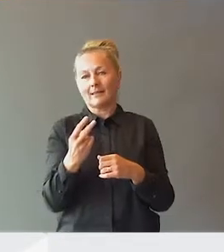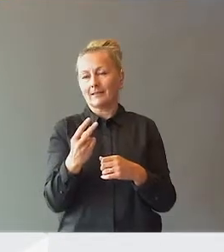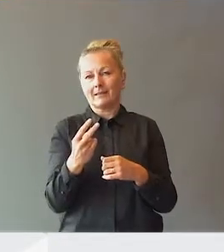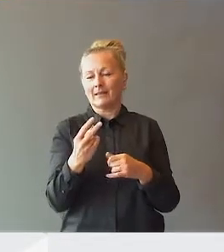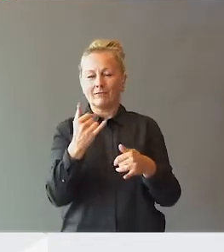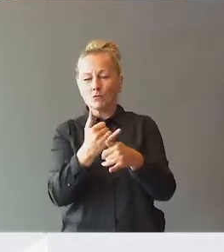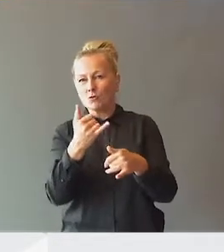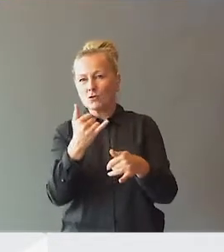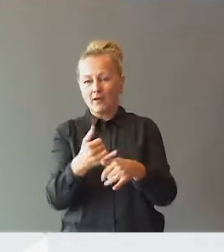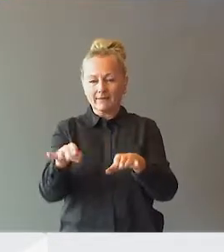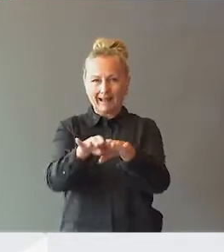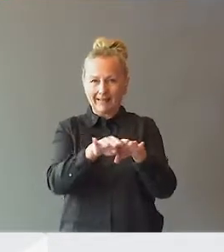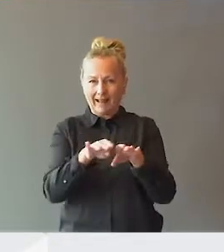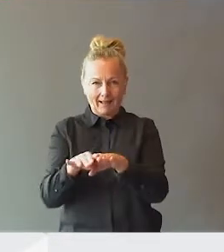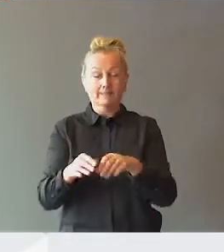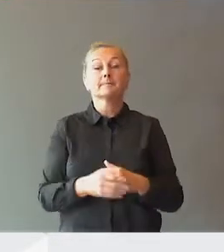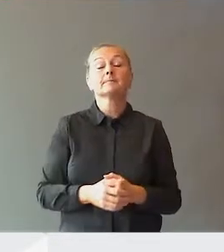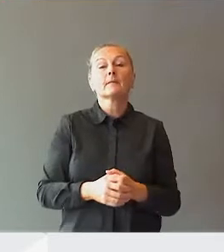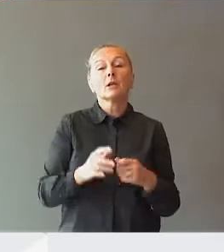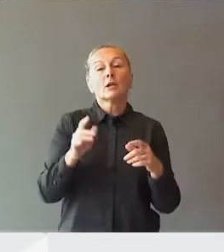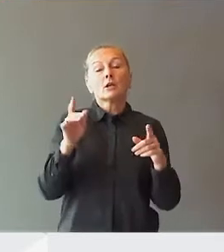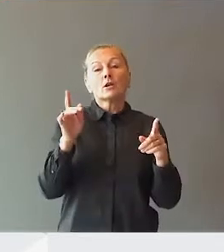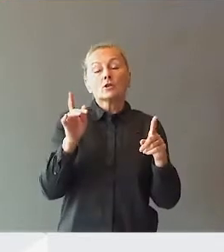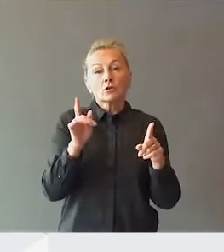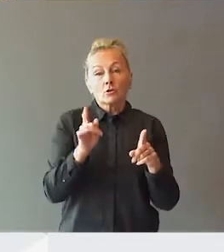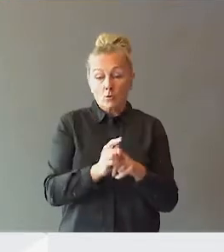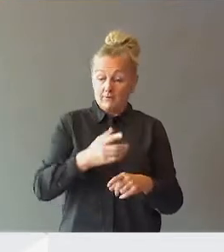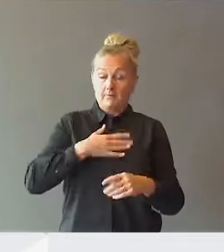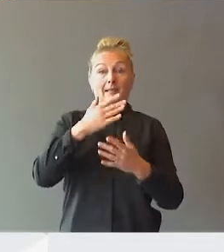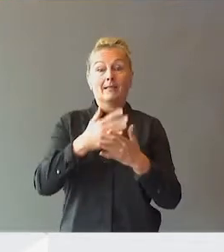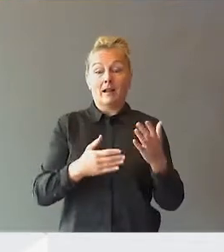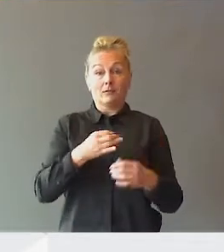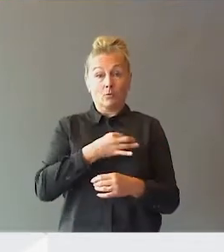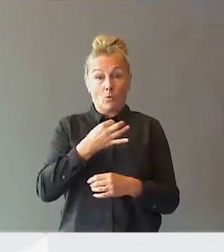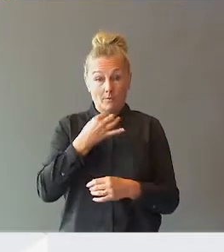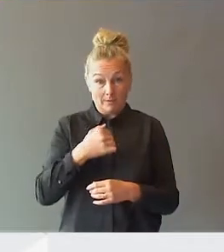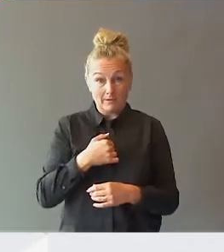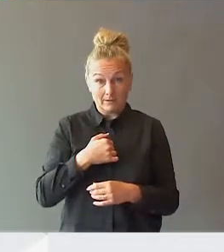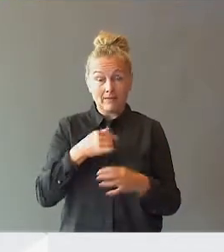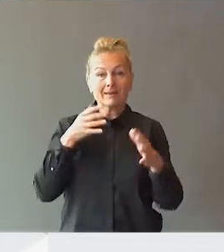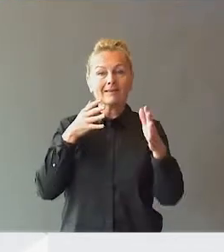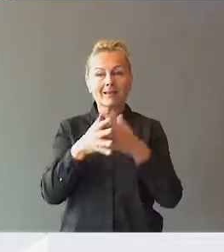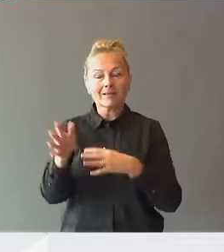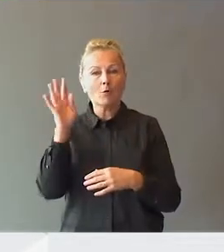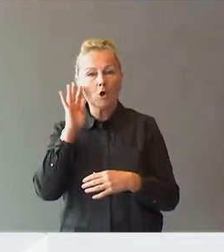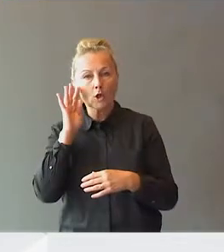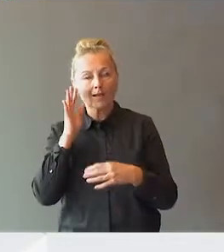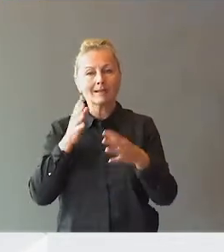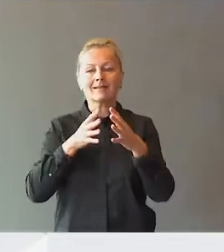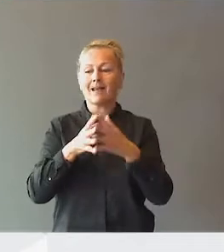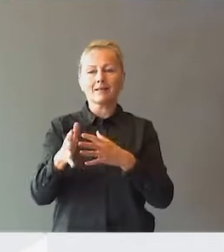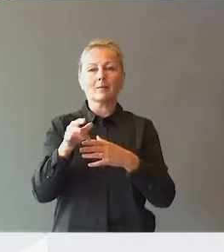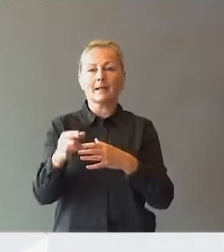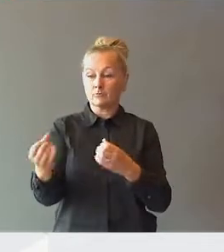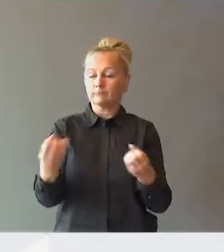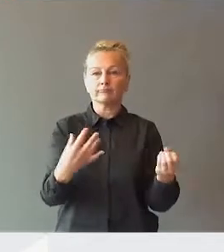hvordan man skal rettelegge det. Så for min del så håper jeg jo at gjennom høringer, gjennom det